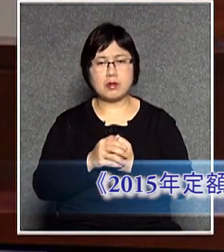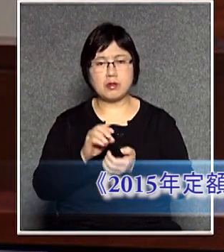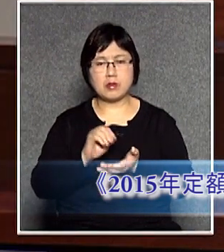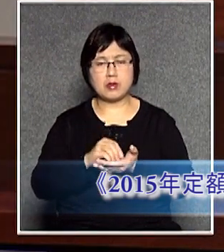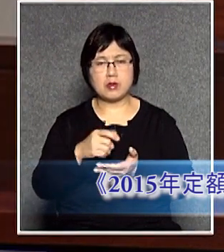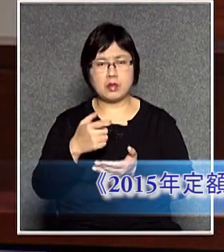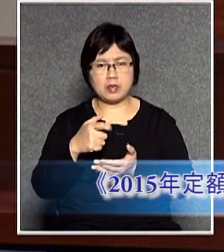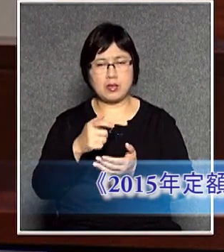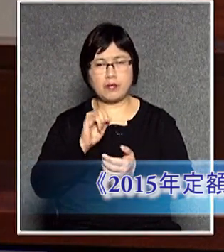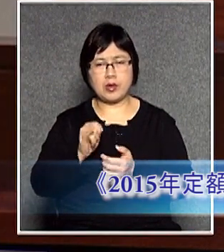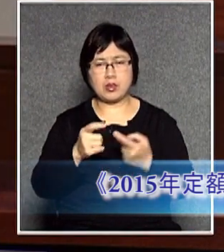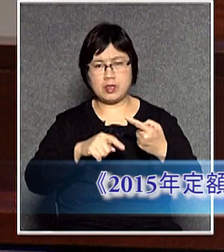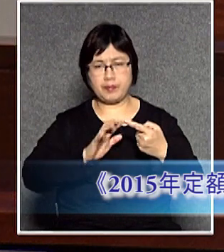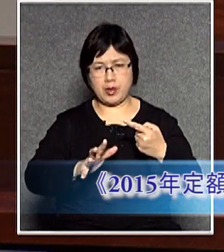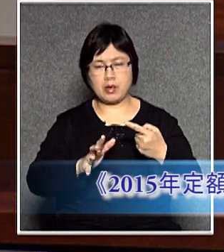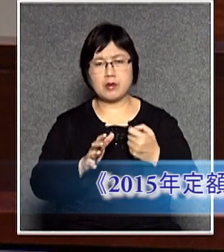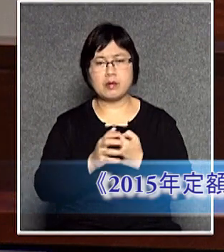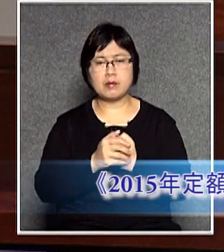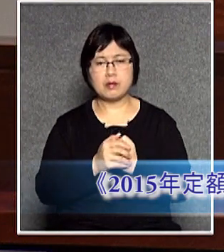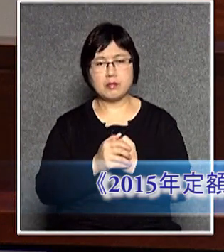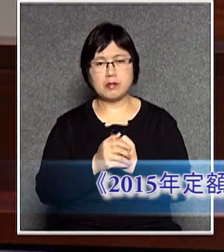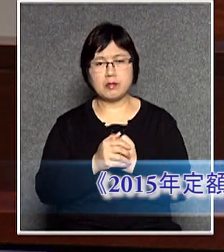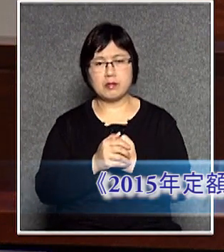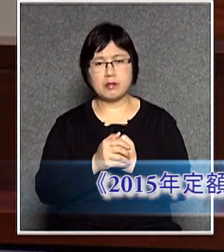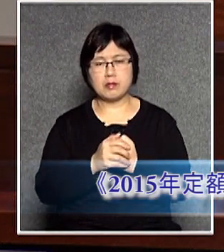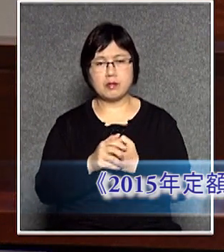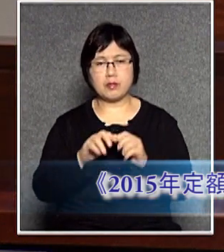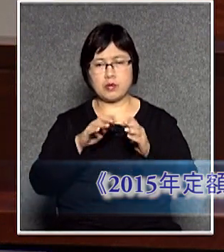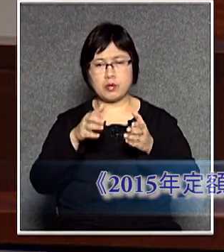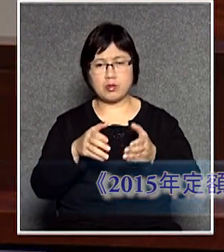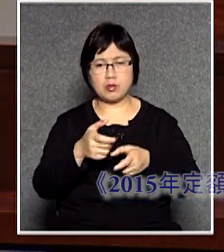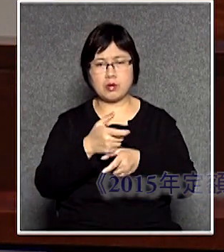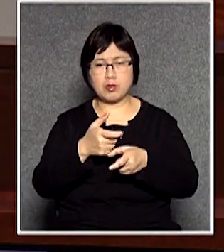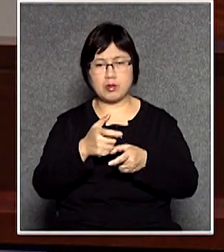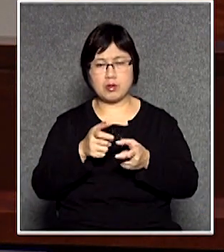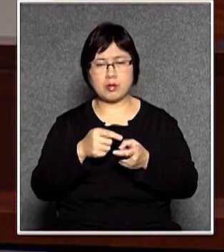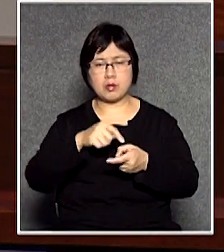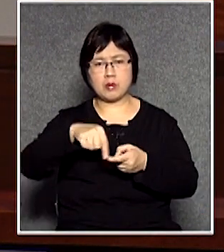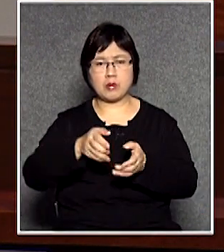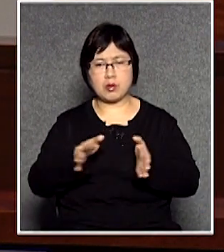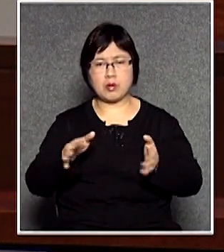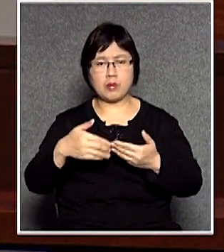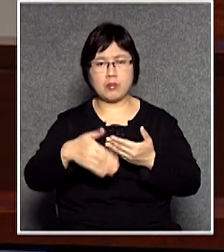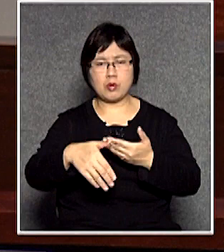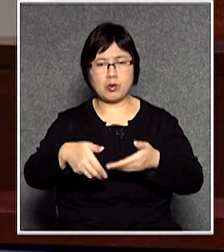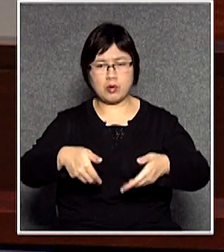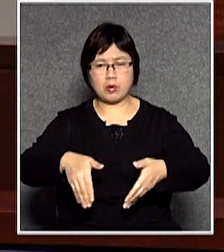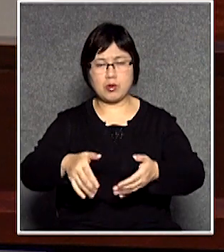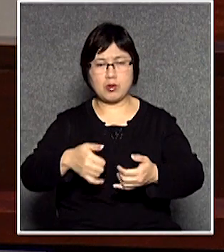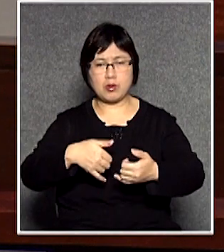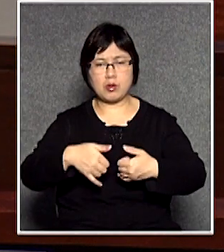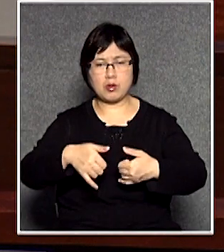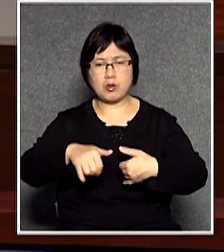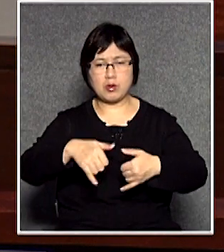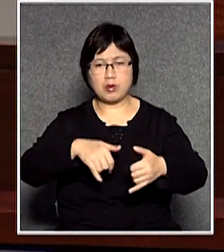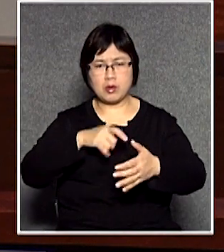罰款一千五百元將商戶的經營範圍擴展至店舖門外的行人道造成